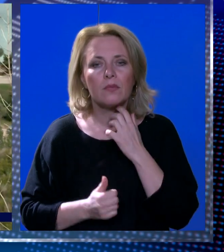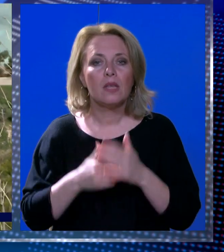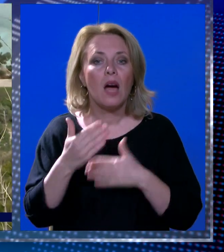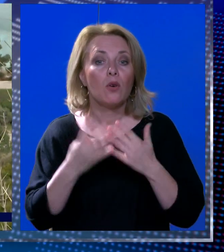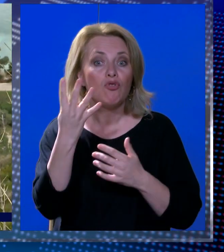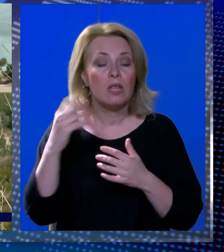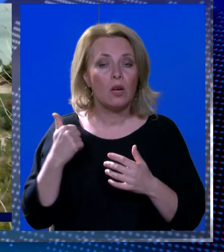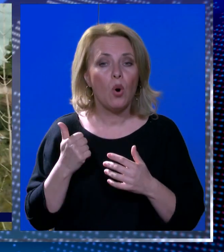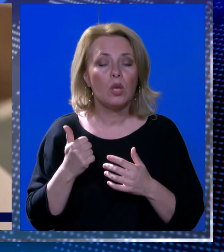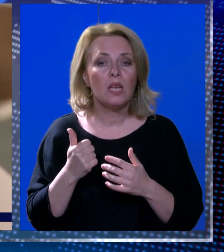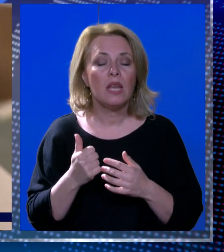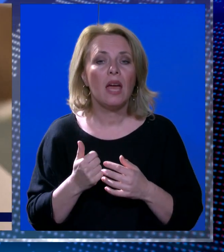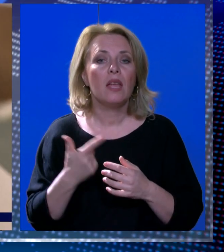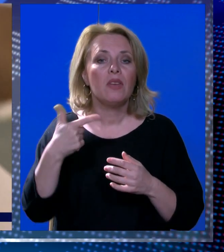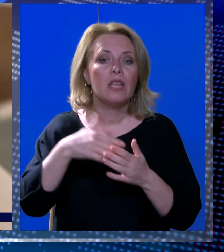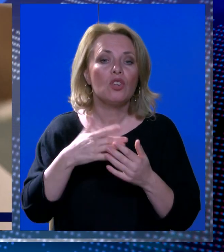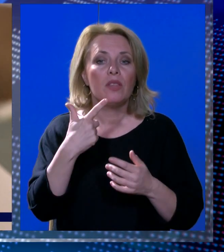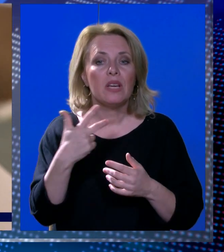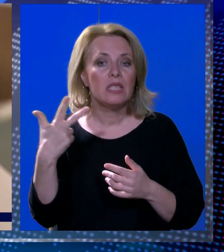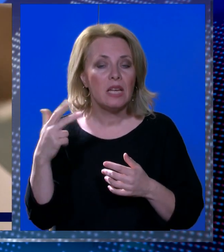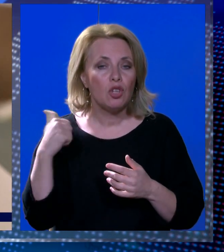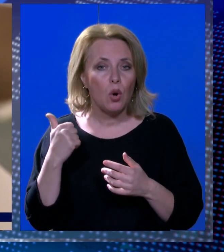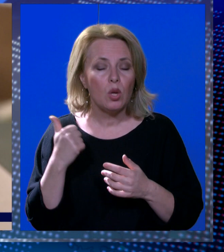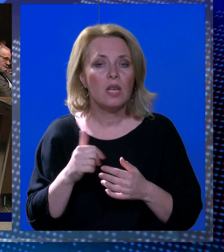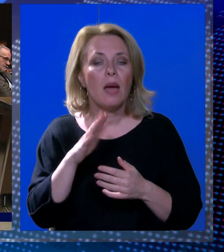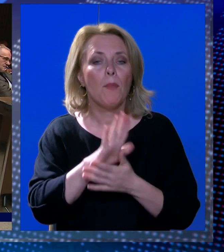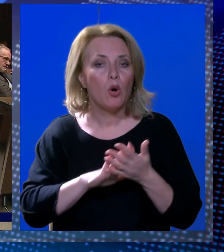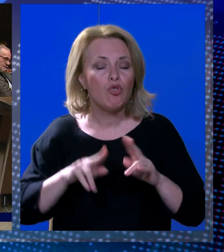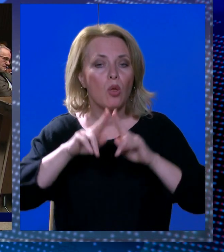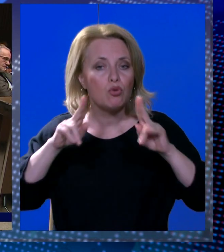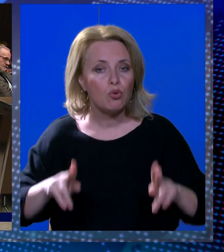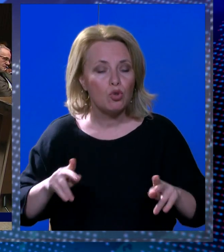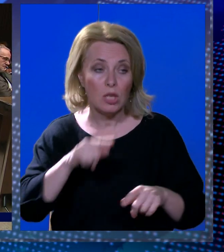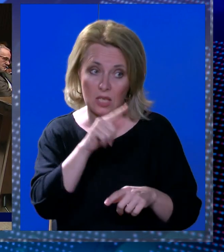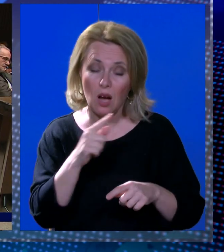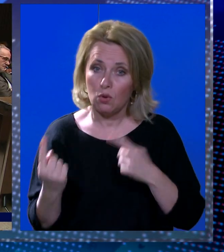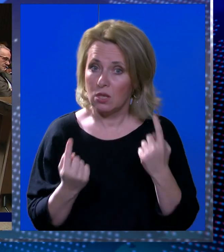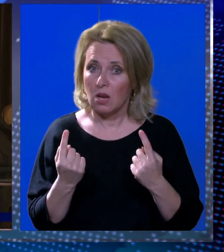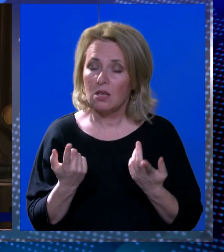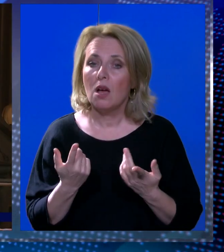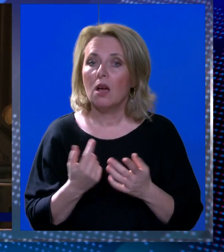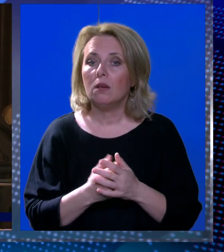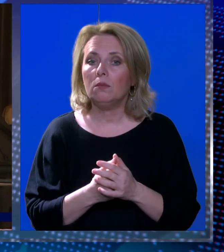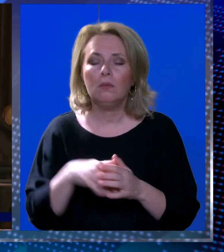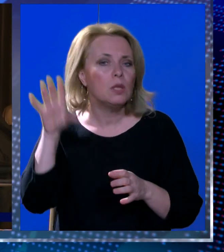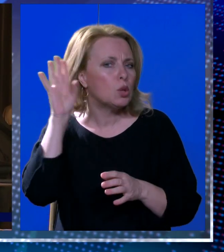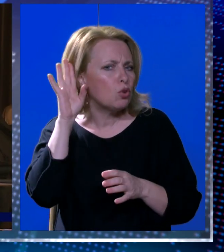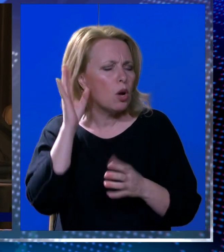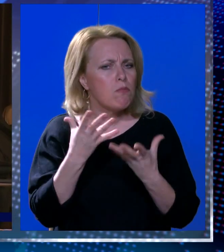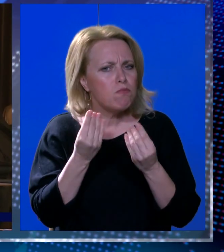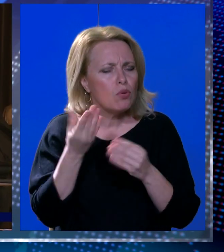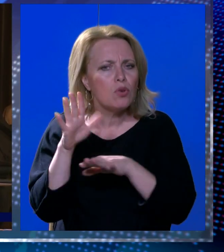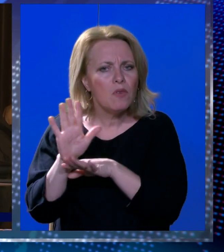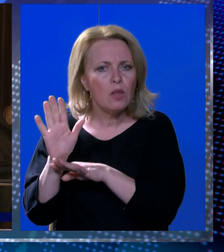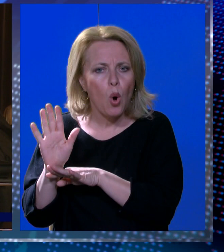Nakon duge četiri godine, u veljači 2023. konačno je krenulo suđenje za ovu tragediju. Saslušan je cijeli niz